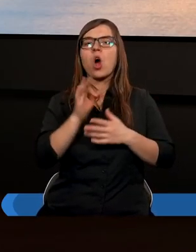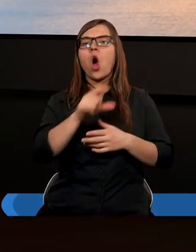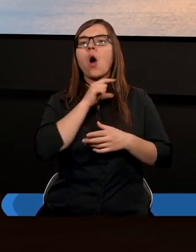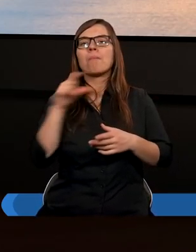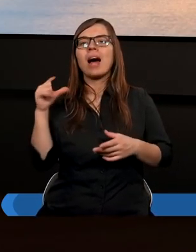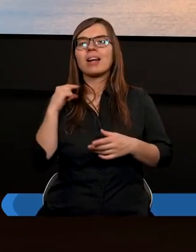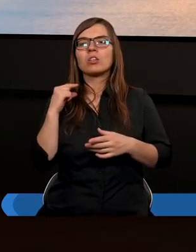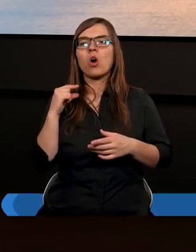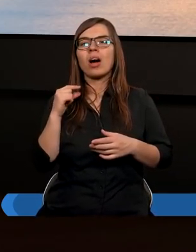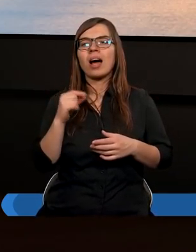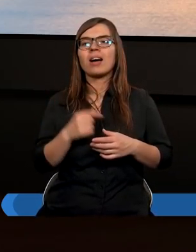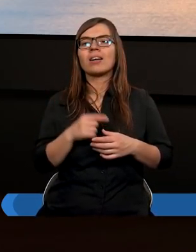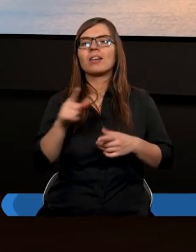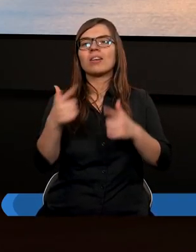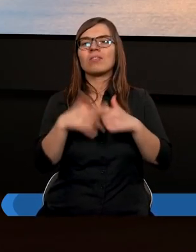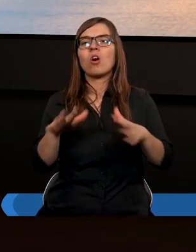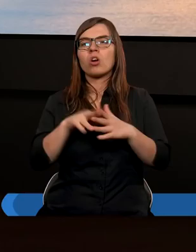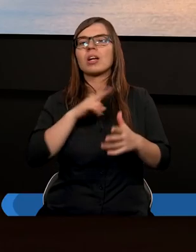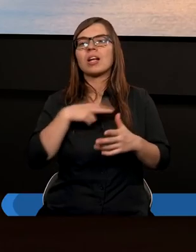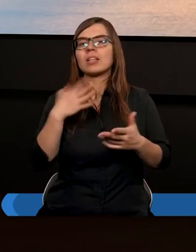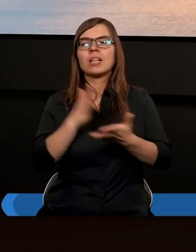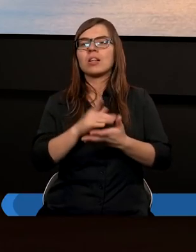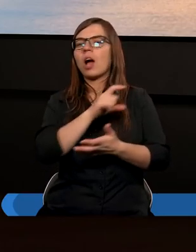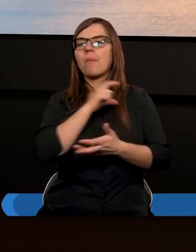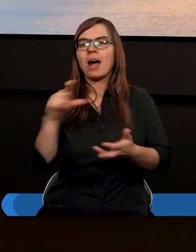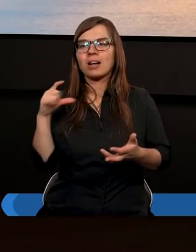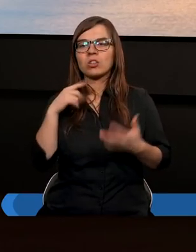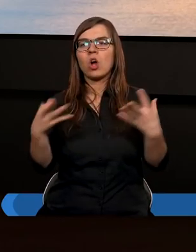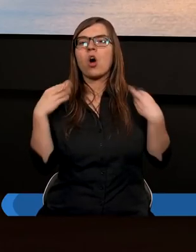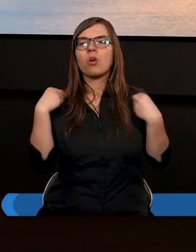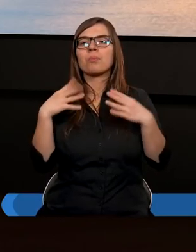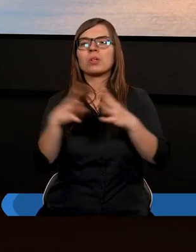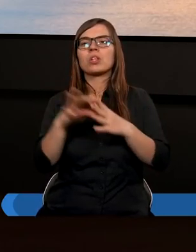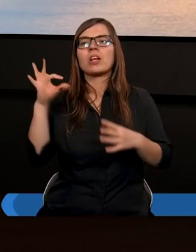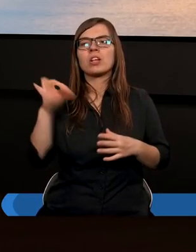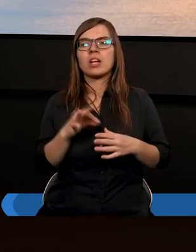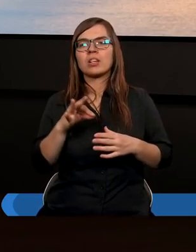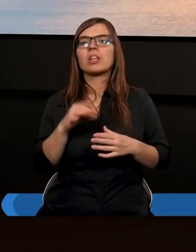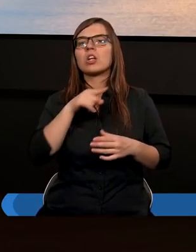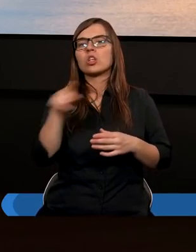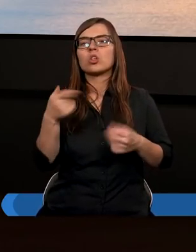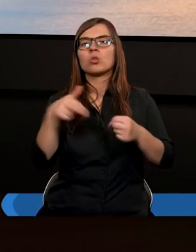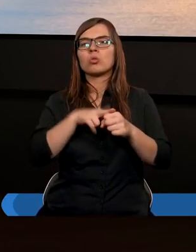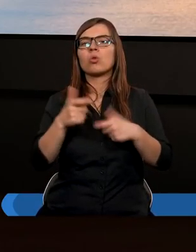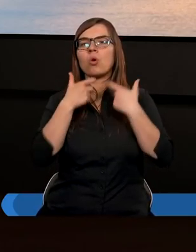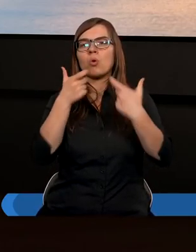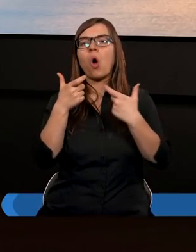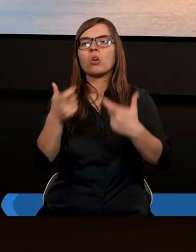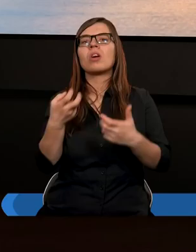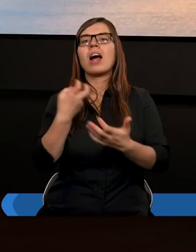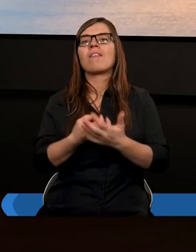pastorach. W Kościele naszym nie tylko pastorzy otrzymują dziesięcinę. Ci, którzy głoszą